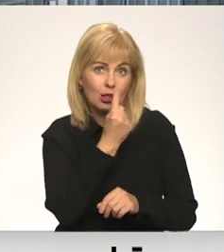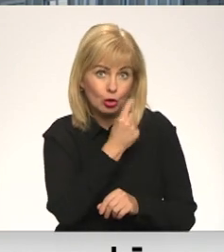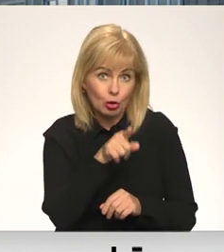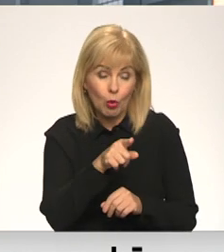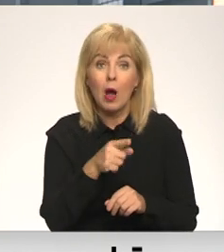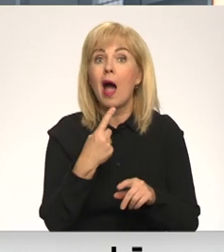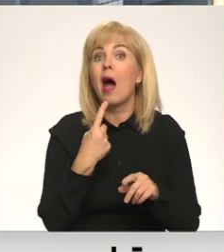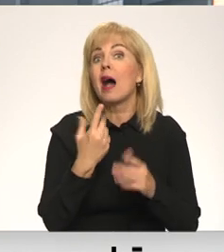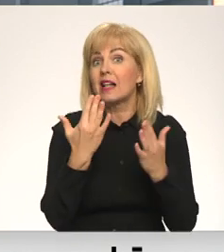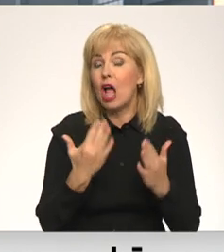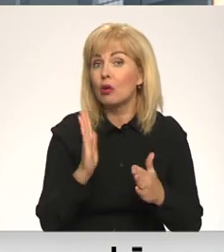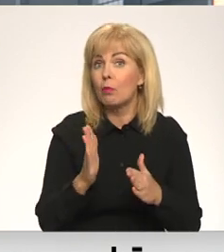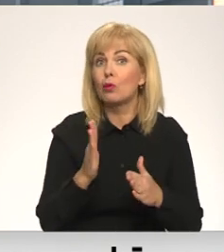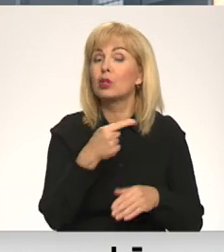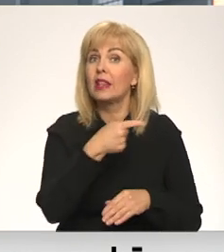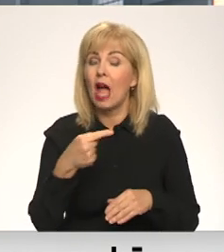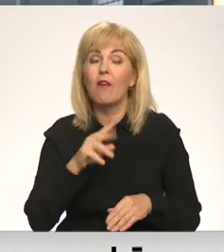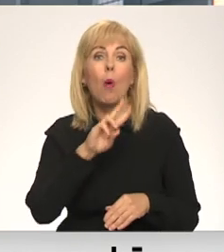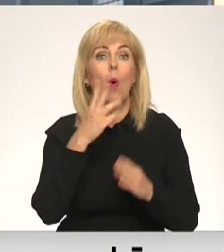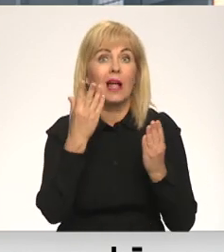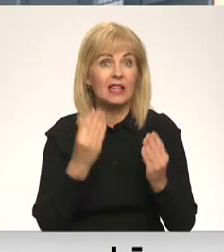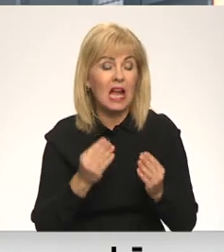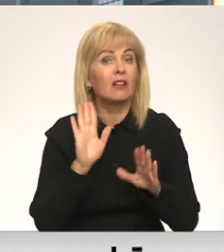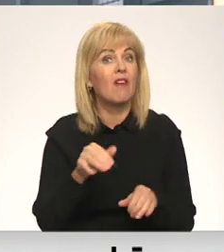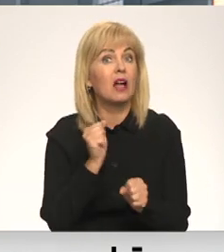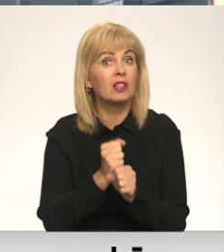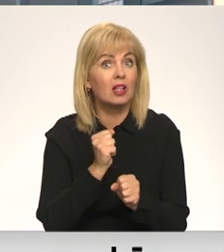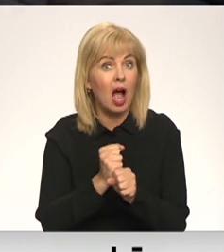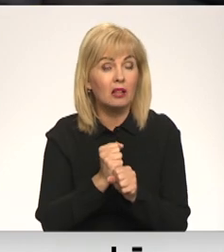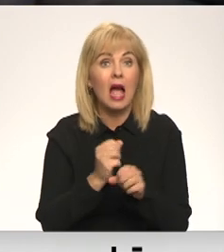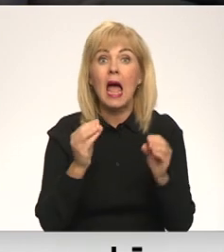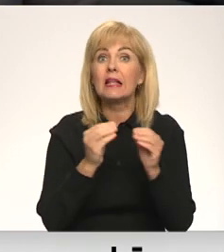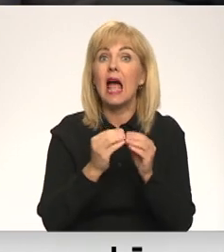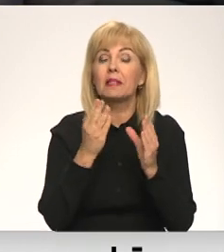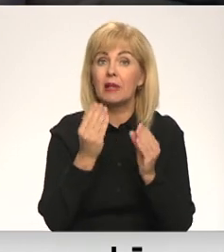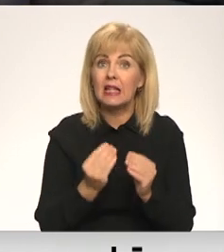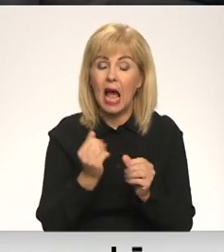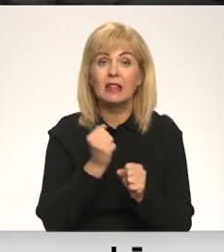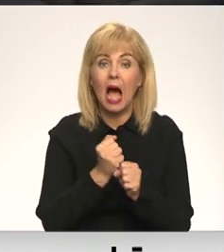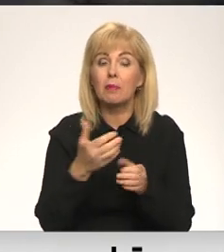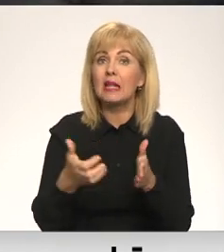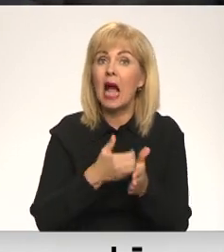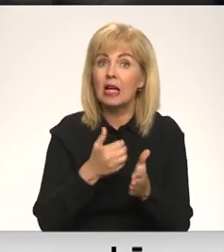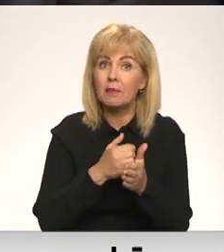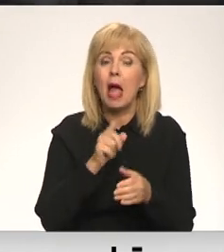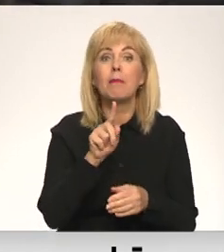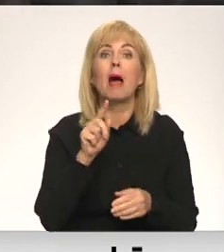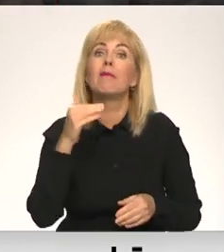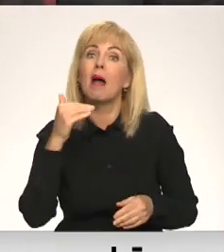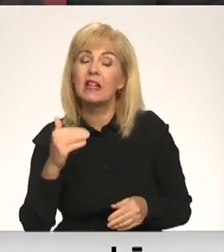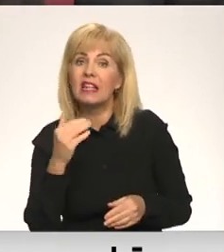Ja rezultāts būs negatīvs, no otrās dienas jau varēs strādāt, bet desmit dienas darbā būs jāvalkā FFP2